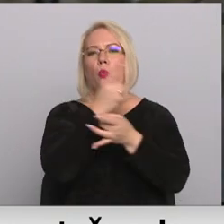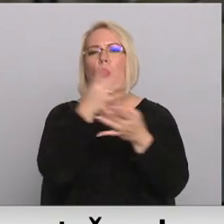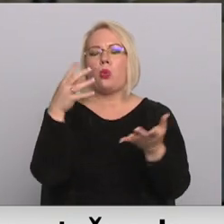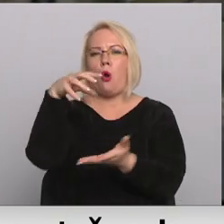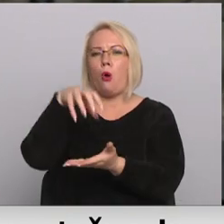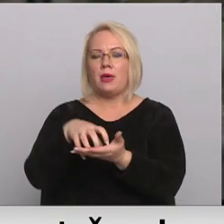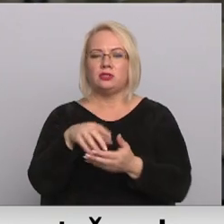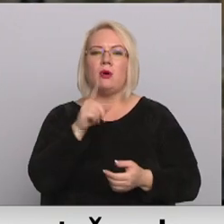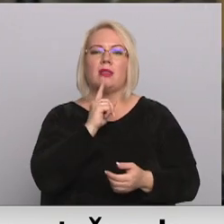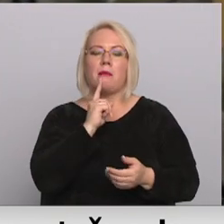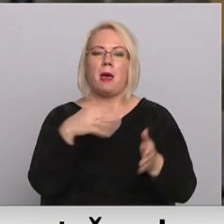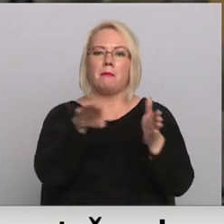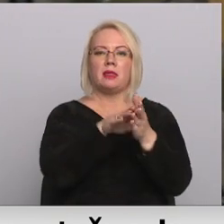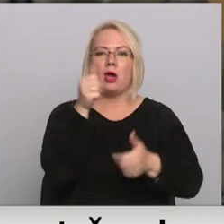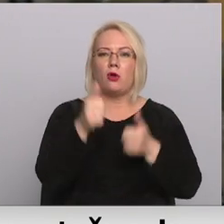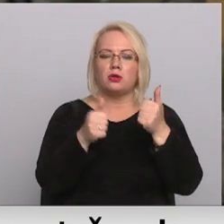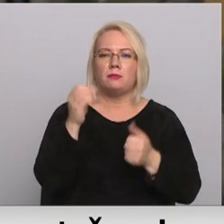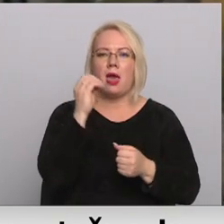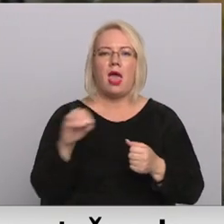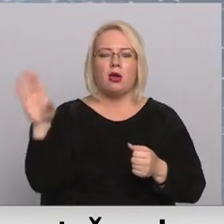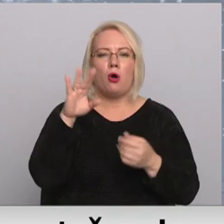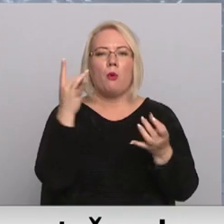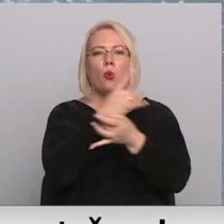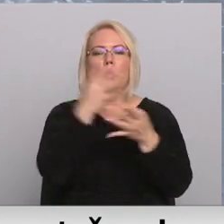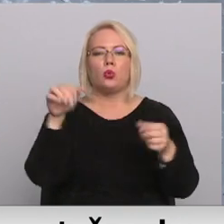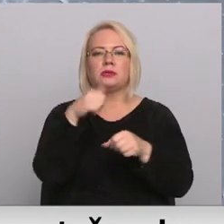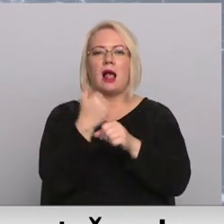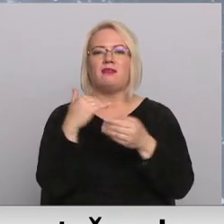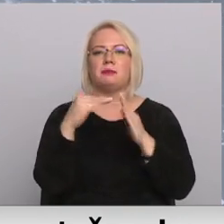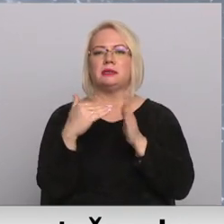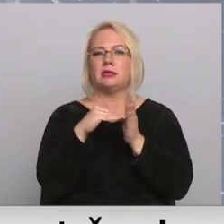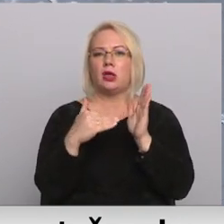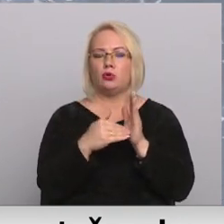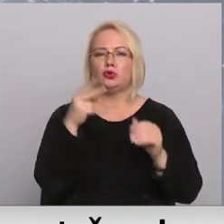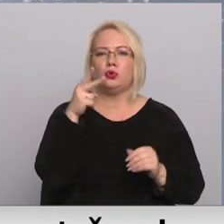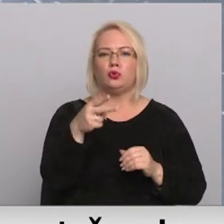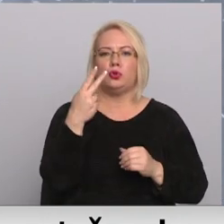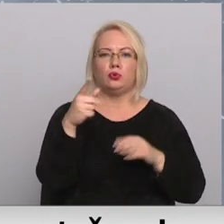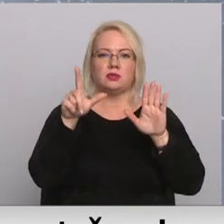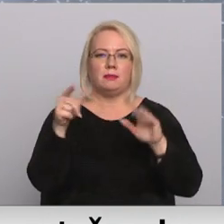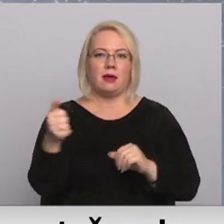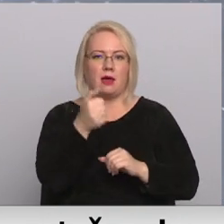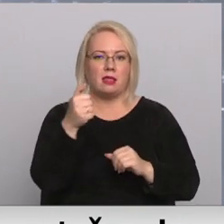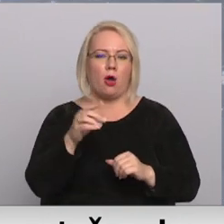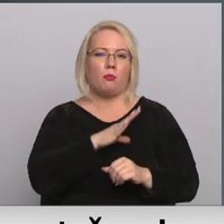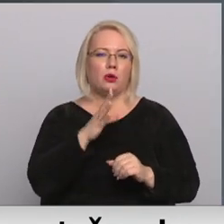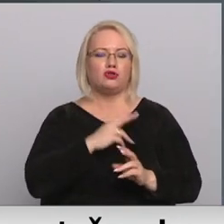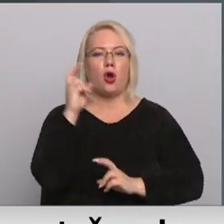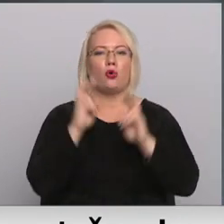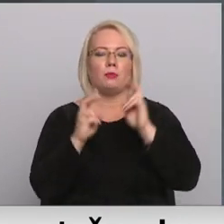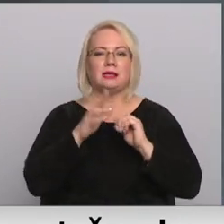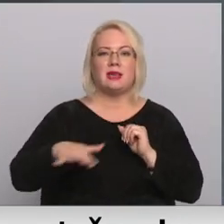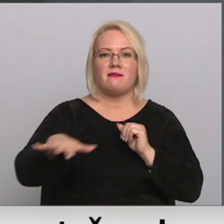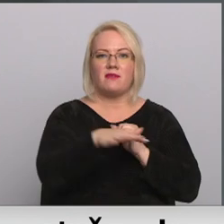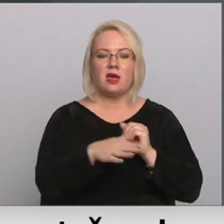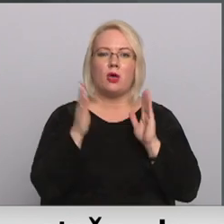piedalās konkursā par Eiropas kultūras galvaspilsētas statusu 2027. gadā. Un bijušās rūpnīcas vide varētu kļūt par